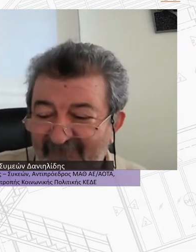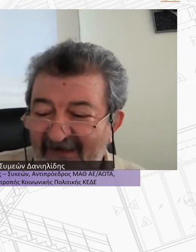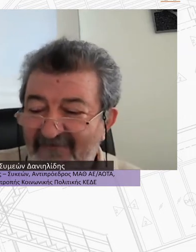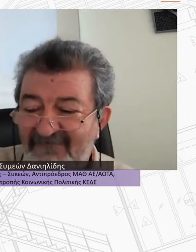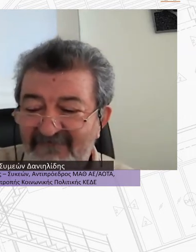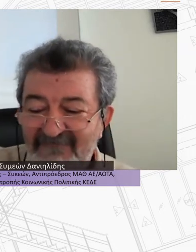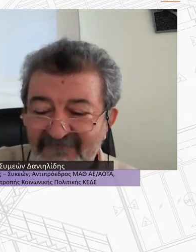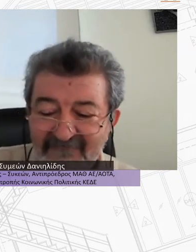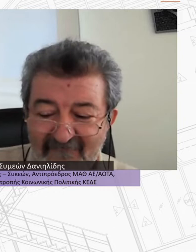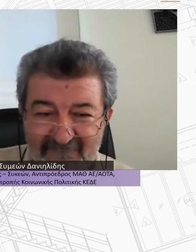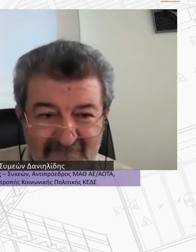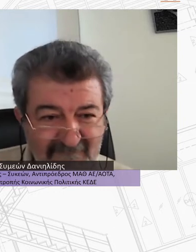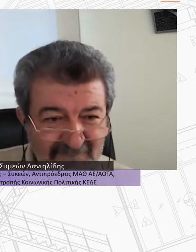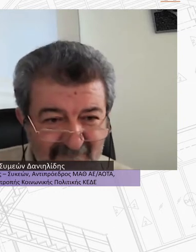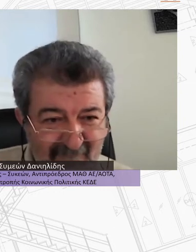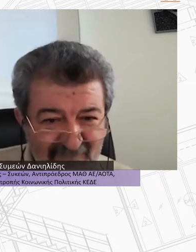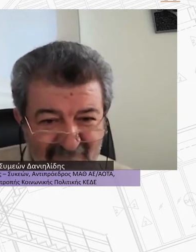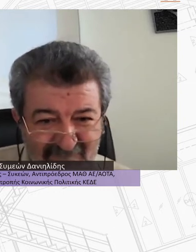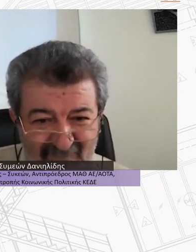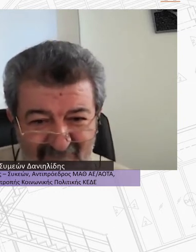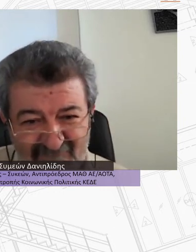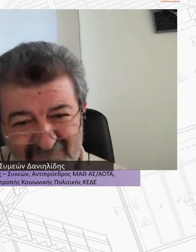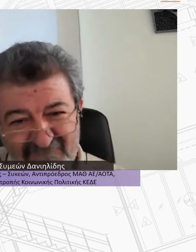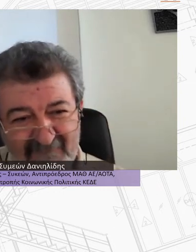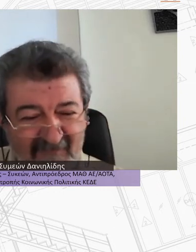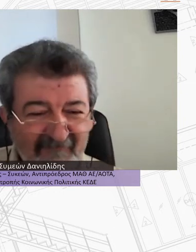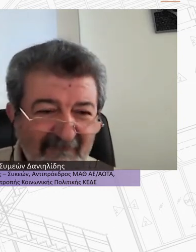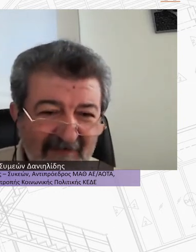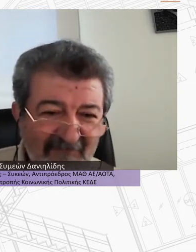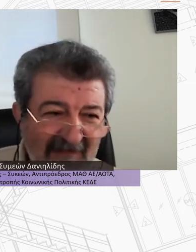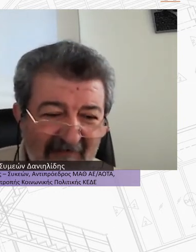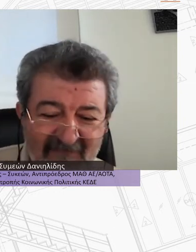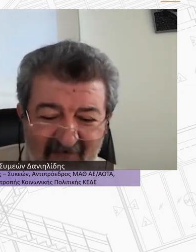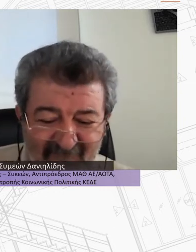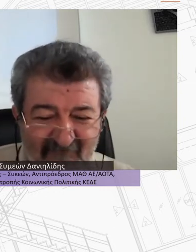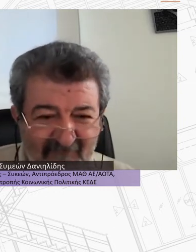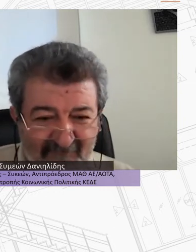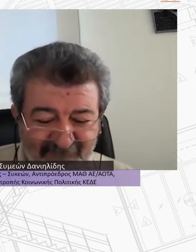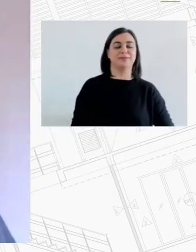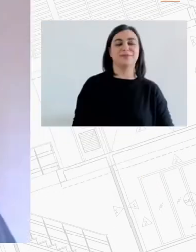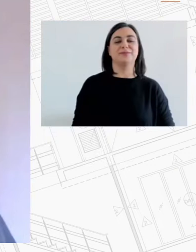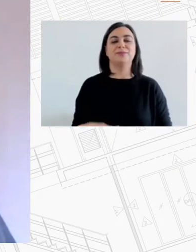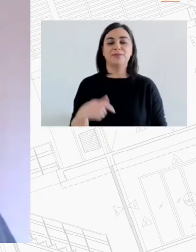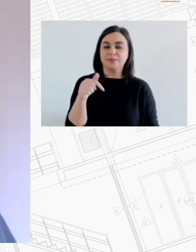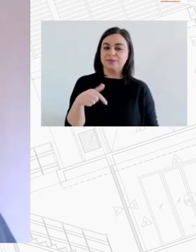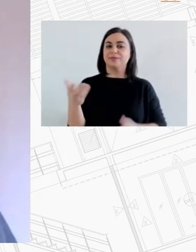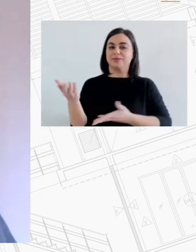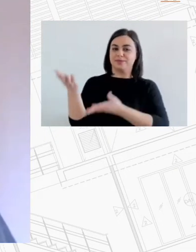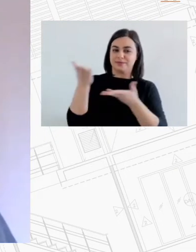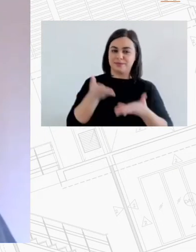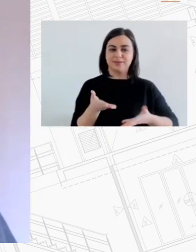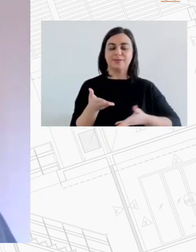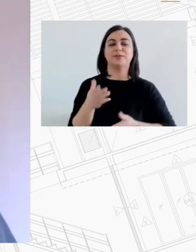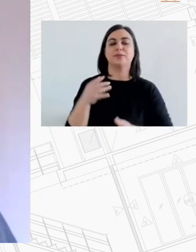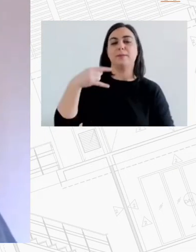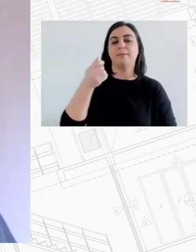εμείς κύριε Δανηλίδη Είστε ακριβώς πάνω στο δεκάλετο της παρέμβασης Είναι μαζί μας ο κύριος Δημήτρης Παστεργίου Πρόεδρος της